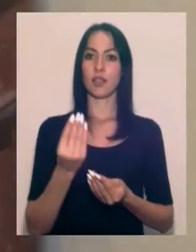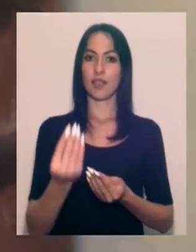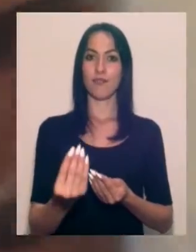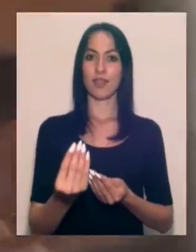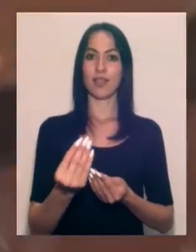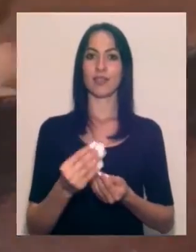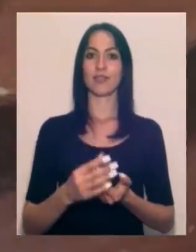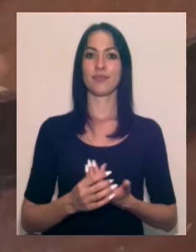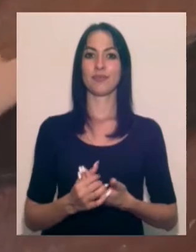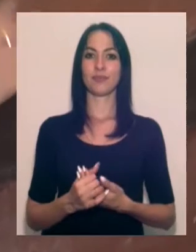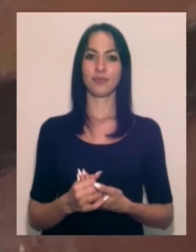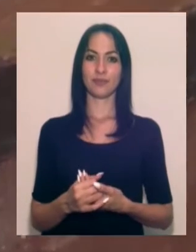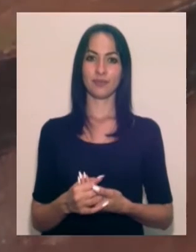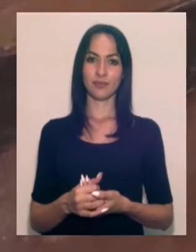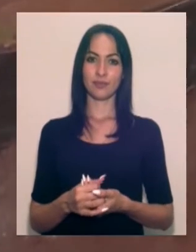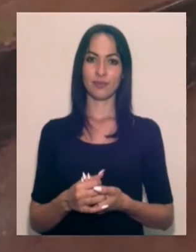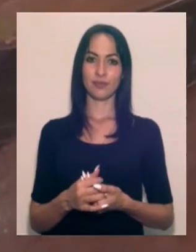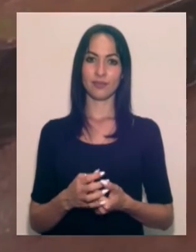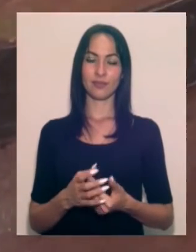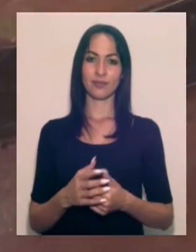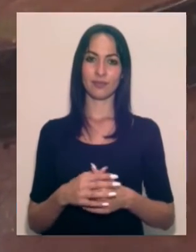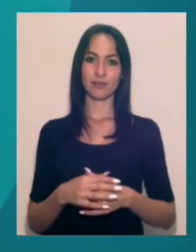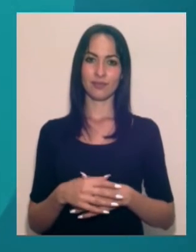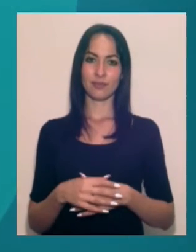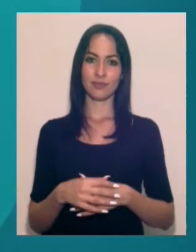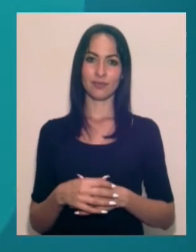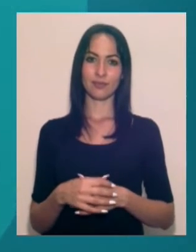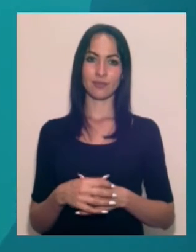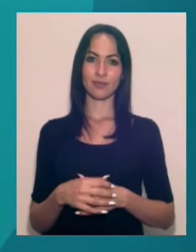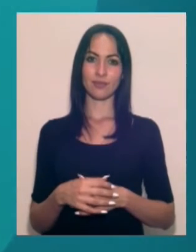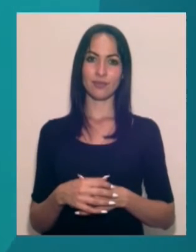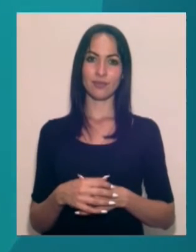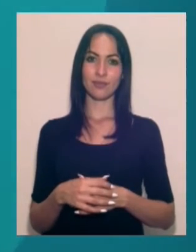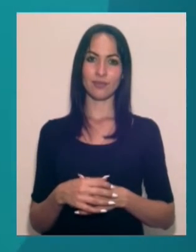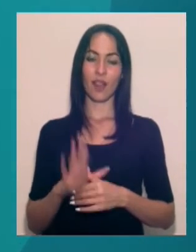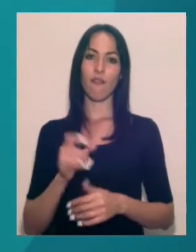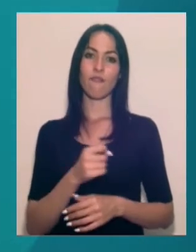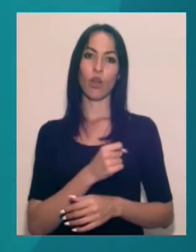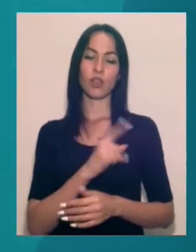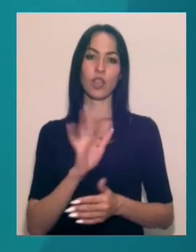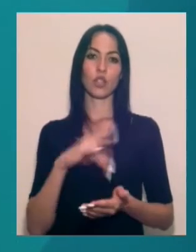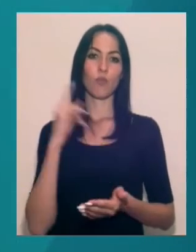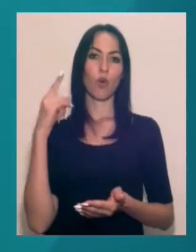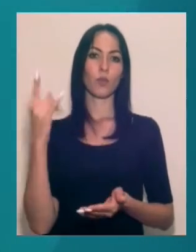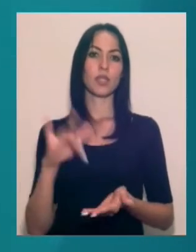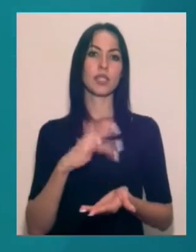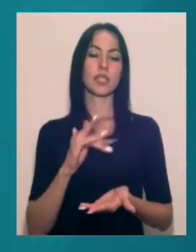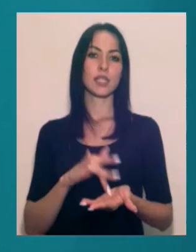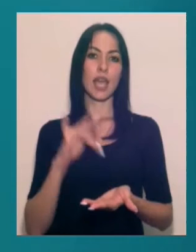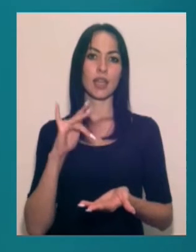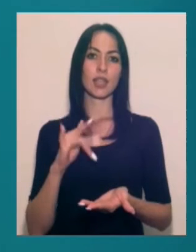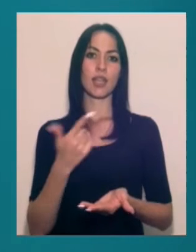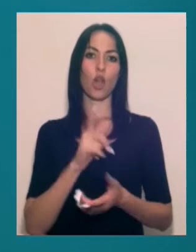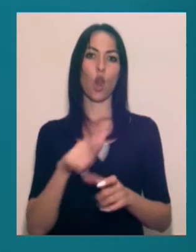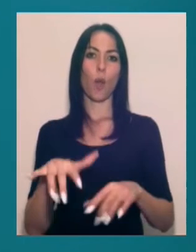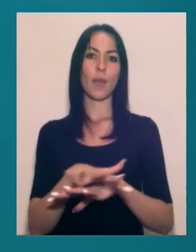Мельничук, Олексій Мурашкін, новини на Суспільному, Одеса. В Одеському обласному центрі громадського здоров'я